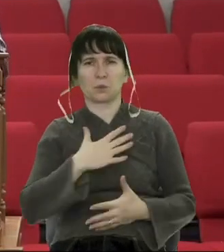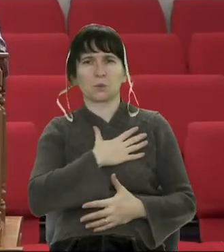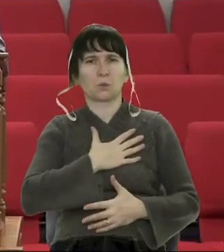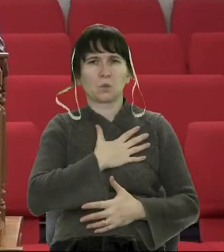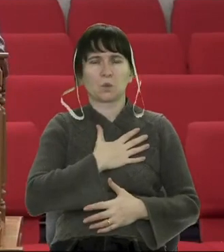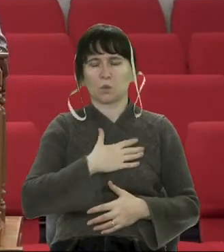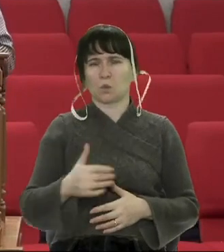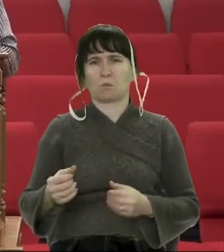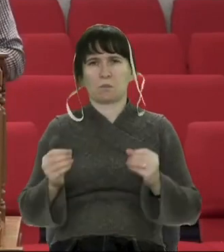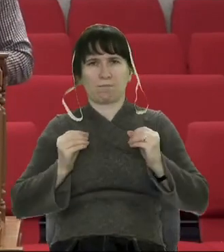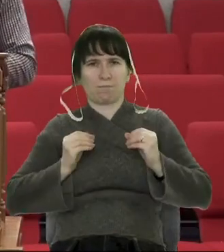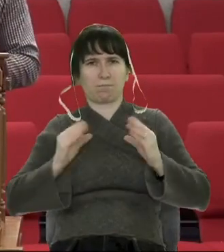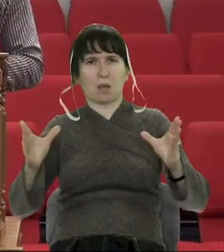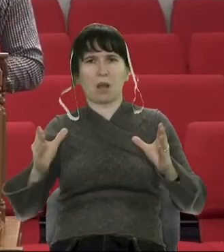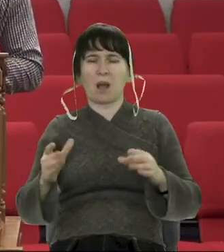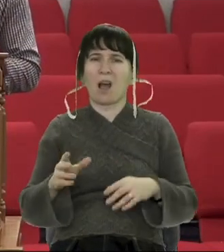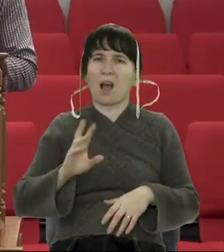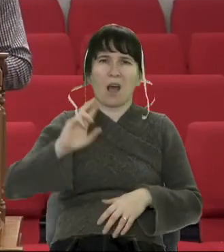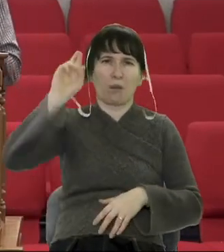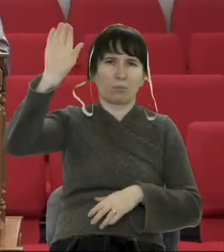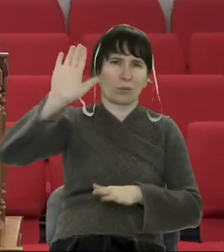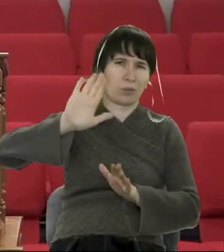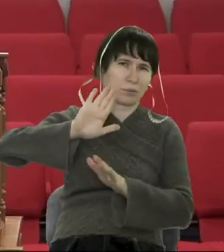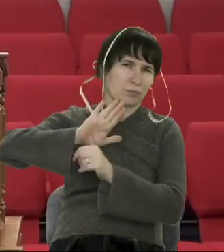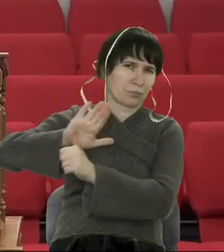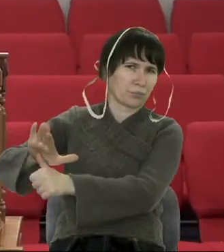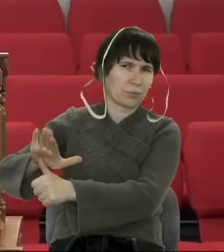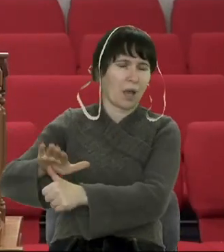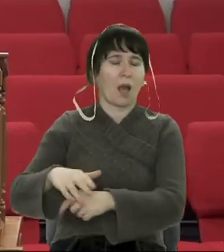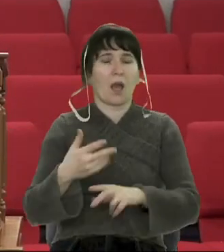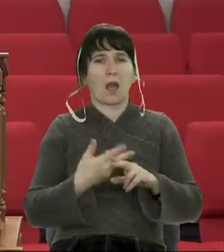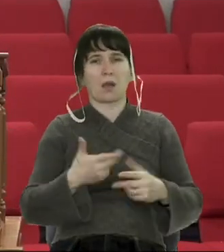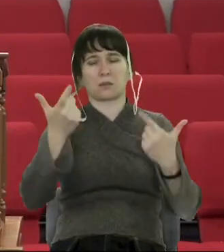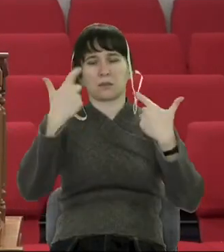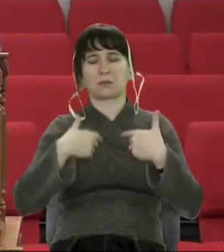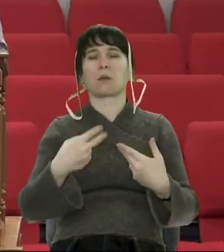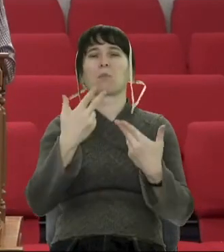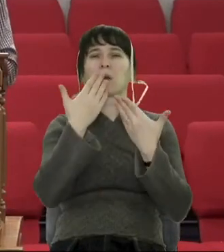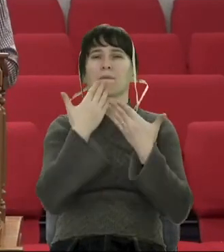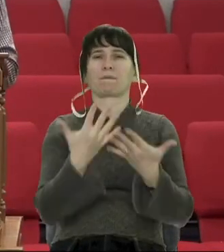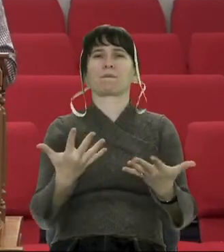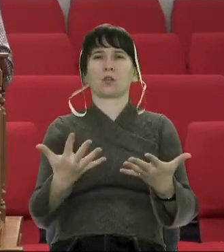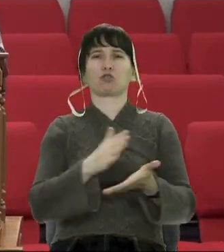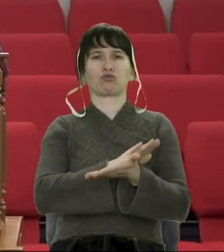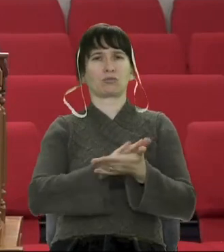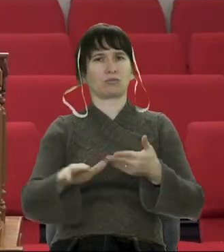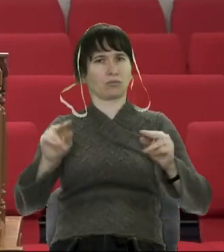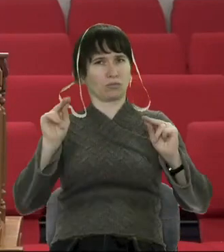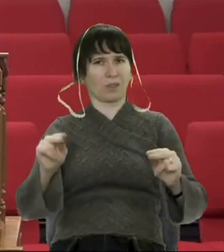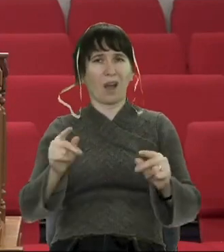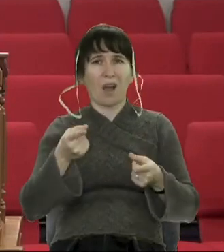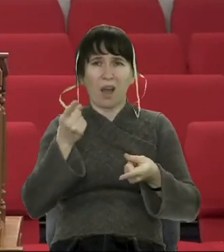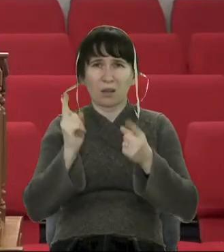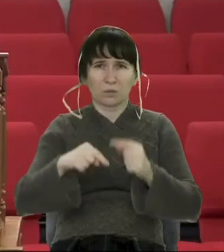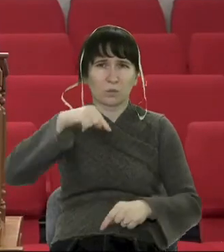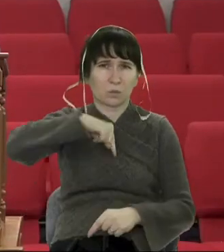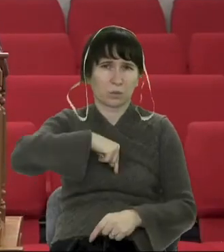Бога, які мають вигляд благочестя, але силою відреклися. Таких